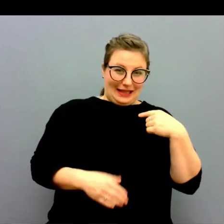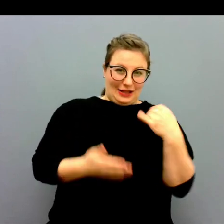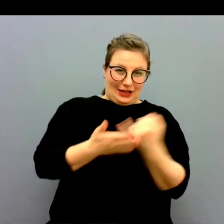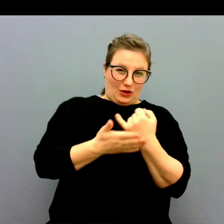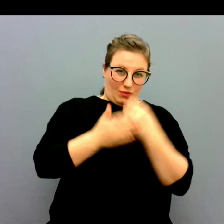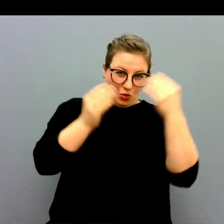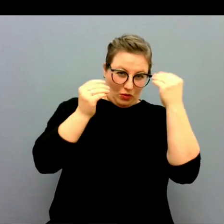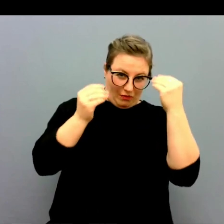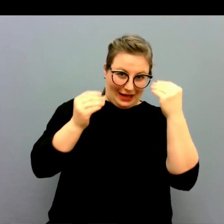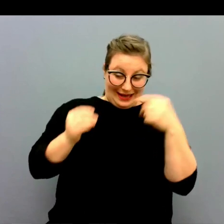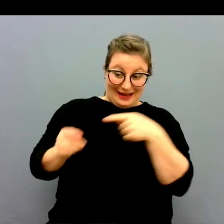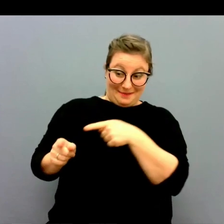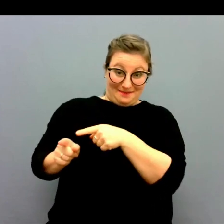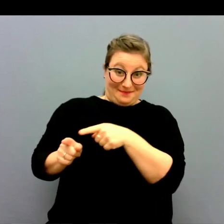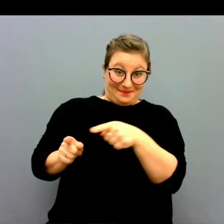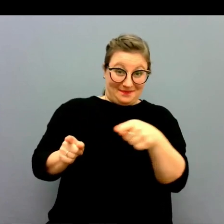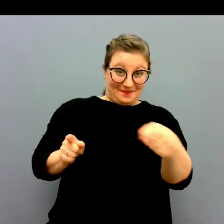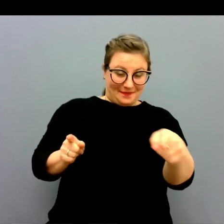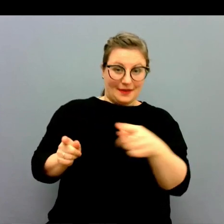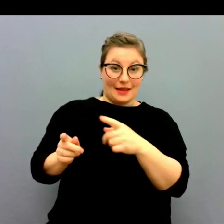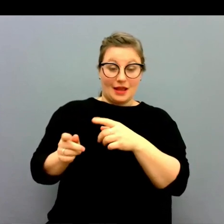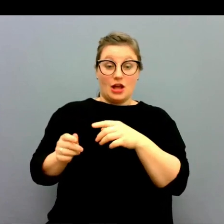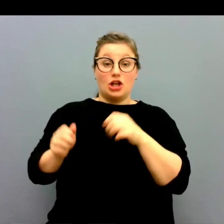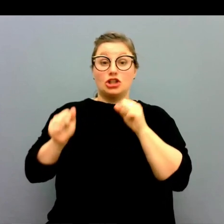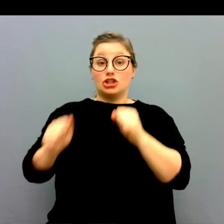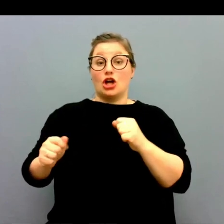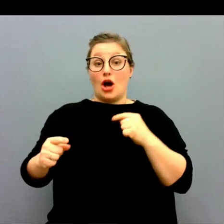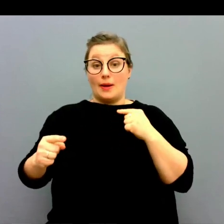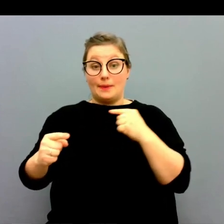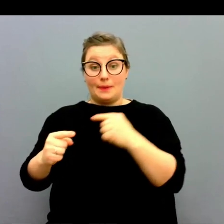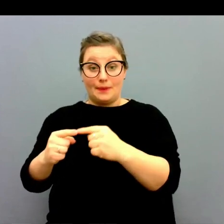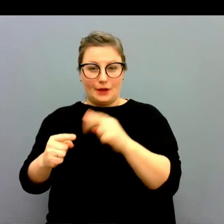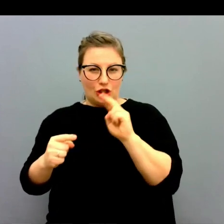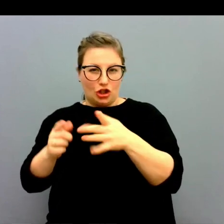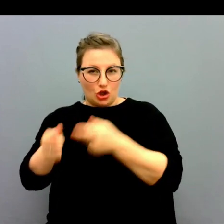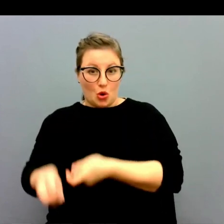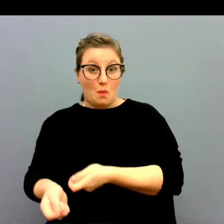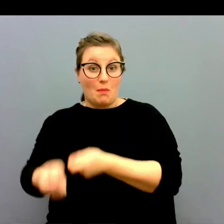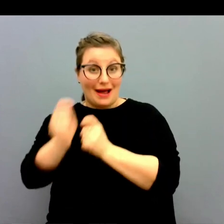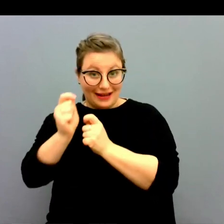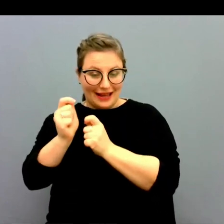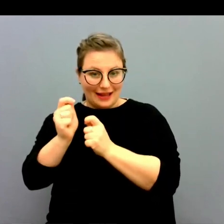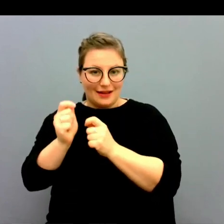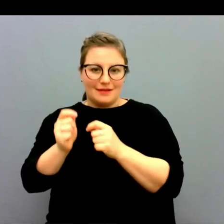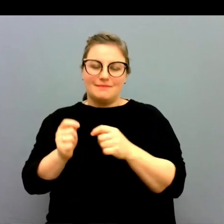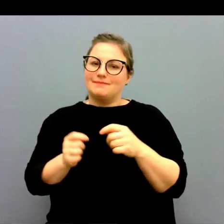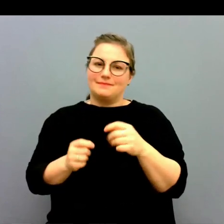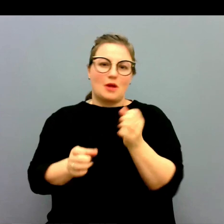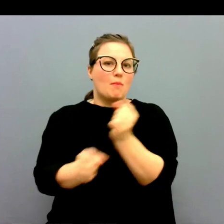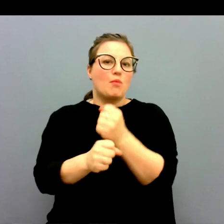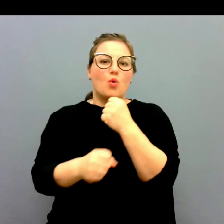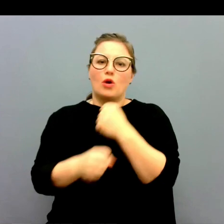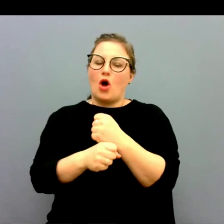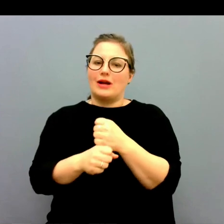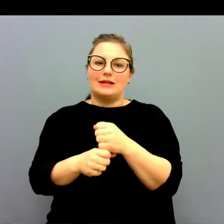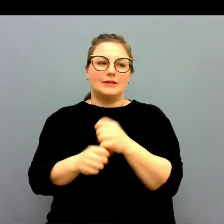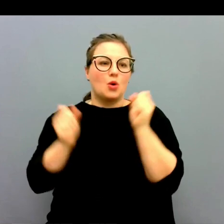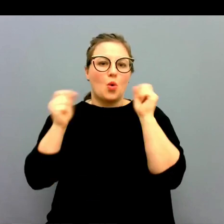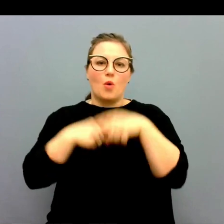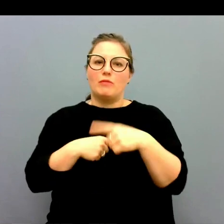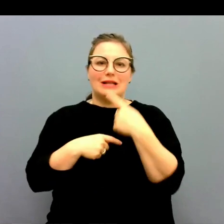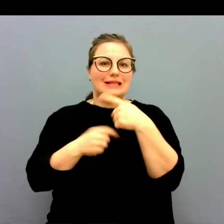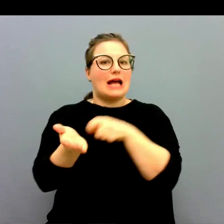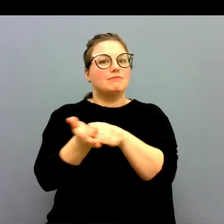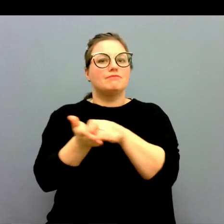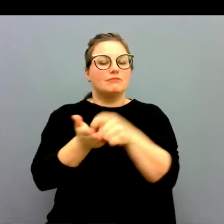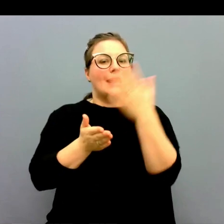är att när upphandlingarna, när det är dags för en ny upphandling. Då är det svårt för bolagen att säga hur